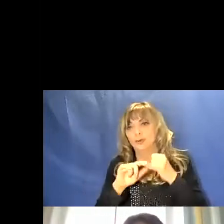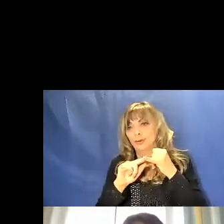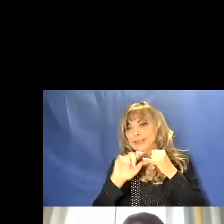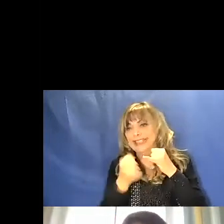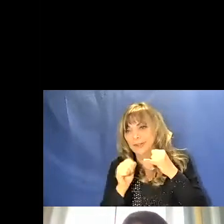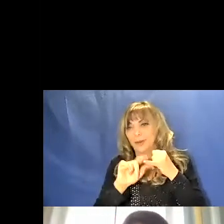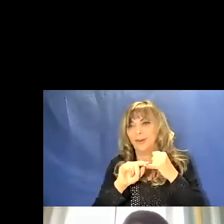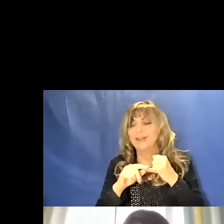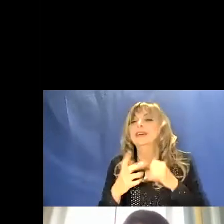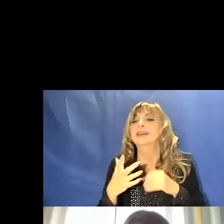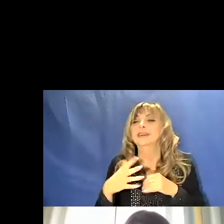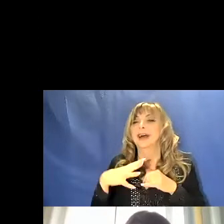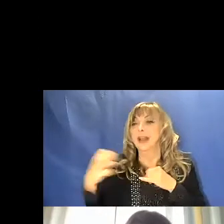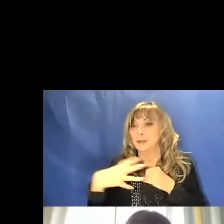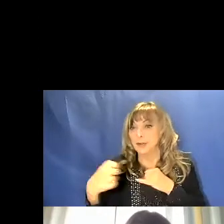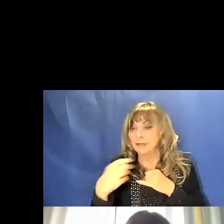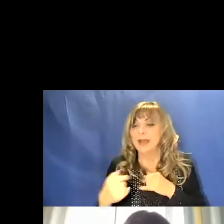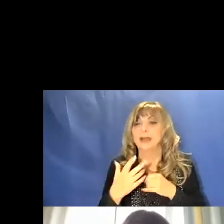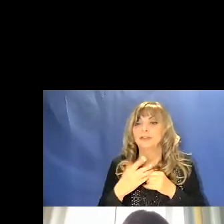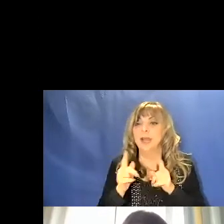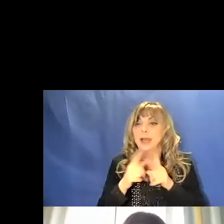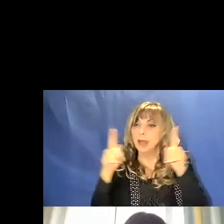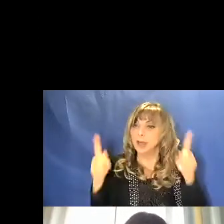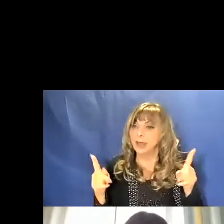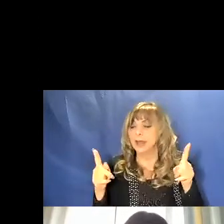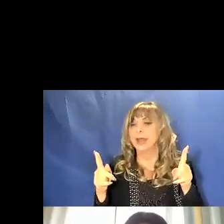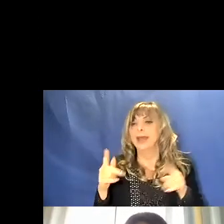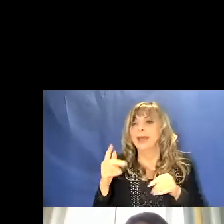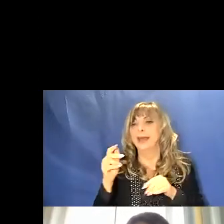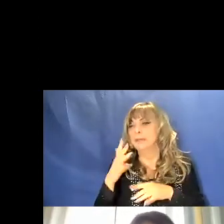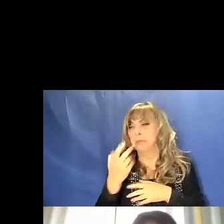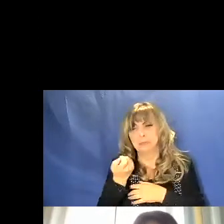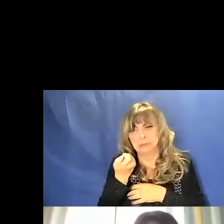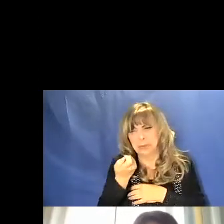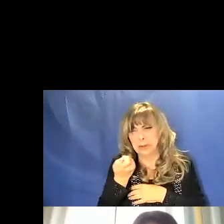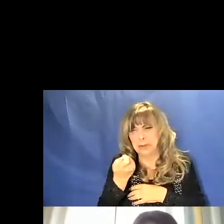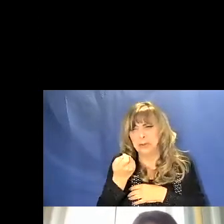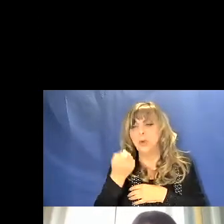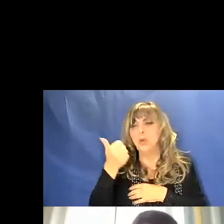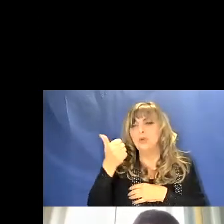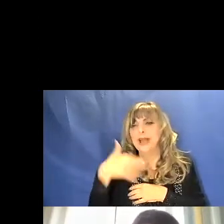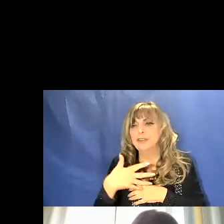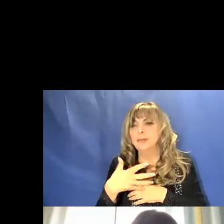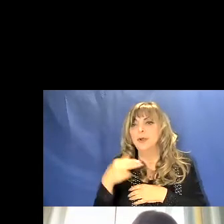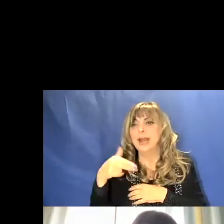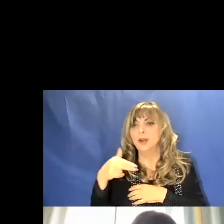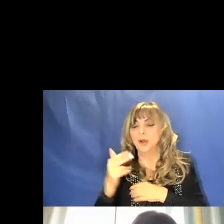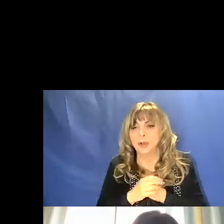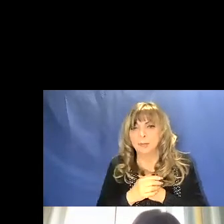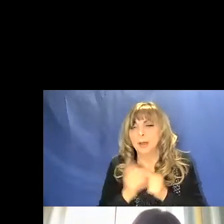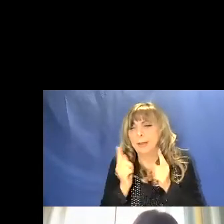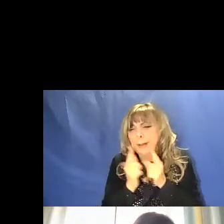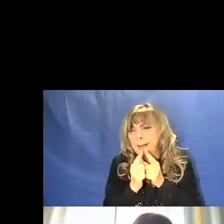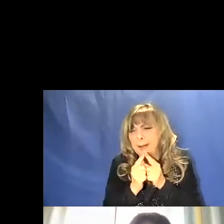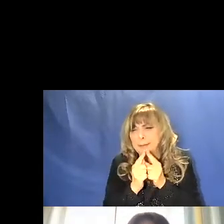e hanno una lunghezza d'onda dei decimi di nanometro. Infine, i più corti in assoluto, i più